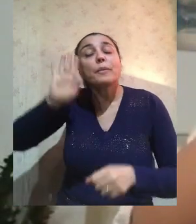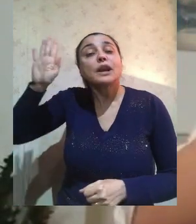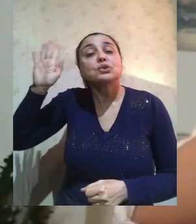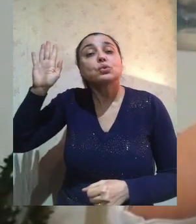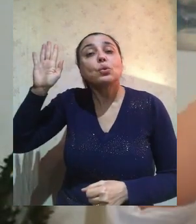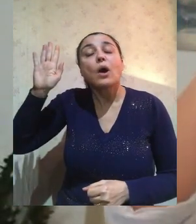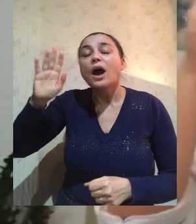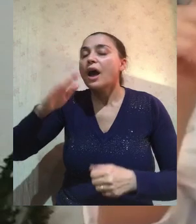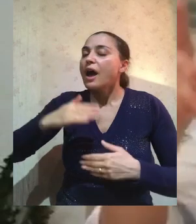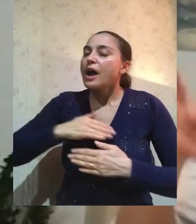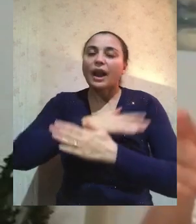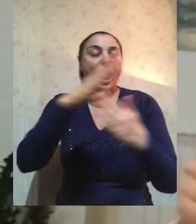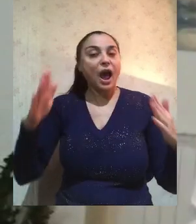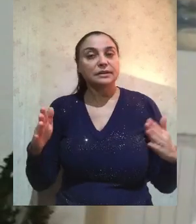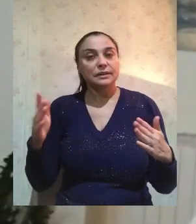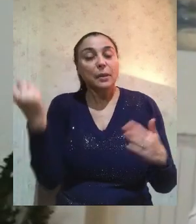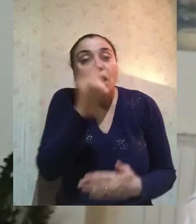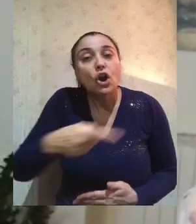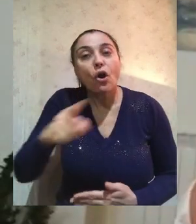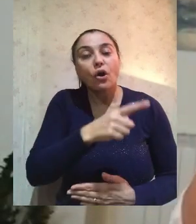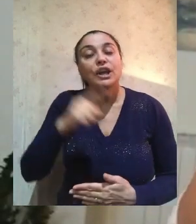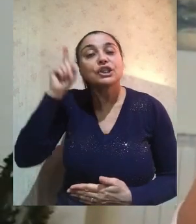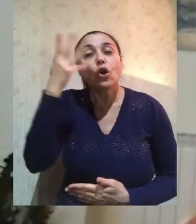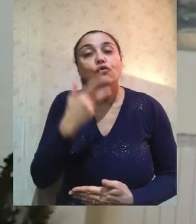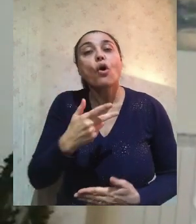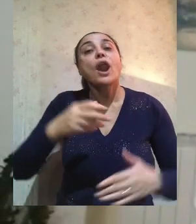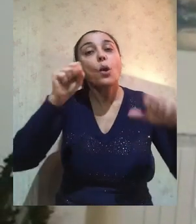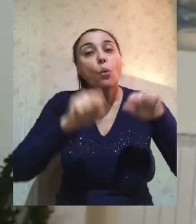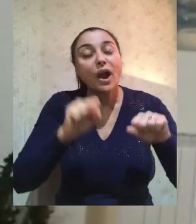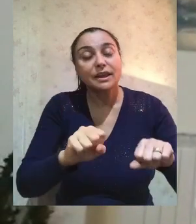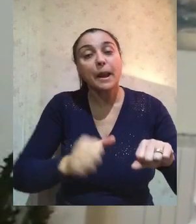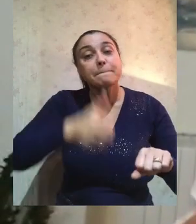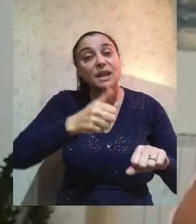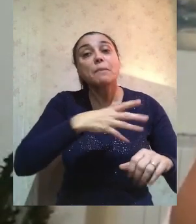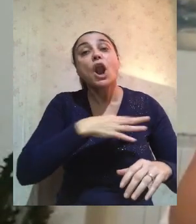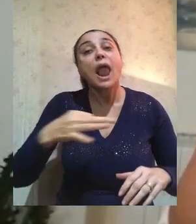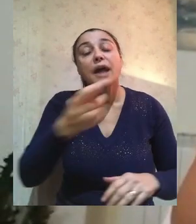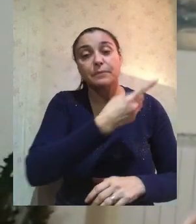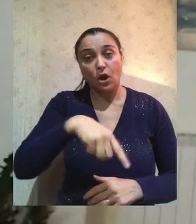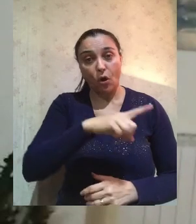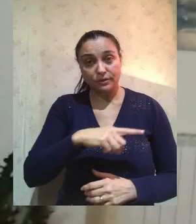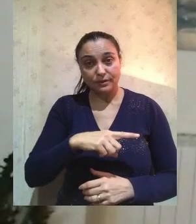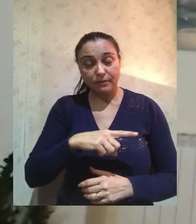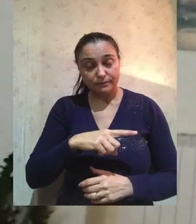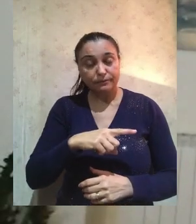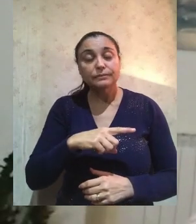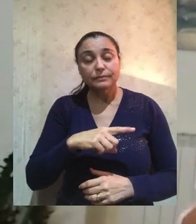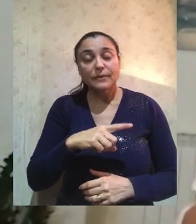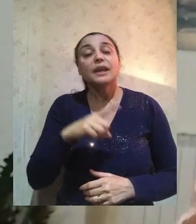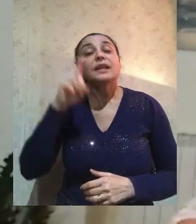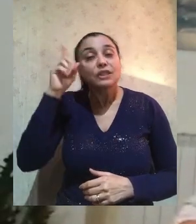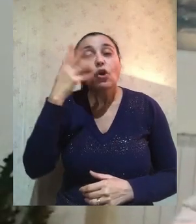di noi è un'opera completa il Signore vuole guarire lo spirito soprattutto vuole guarire l'anima soprattutto